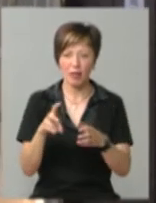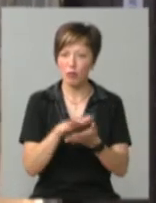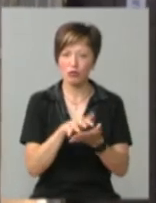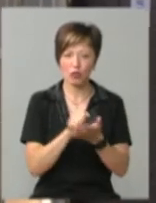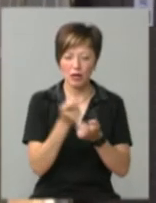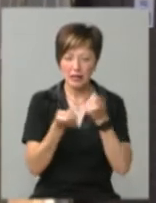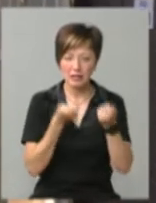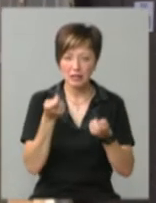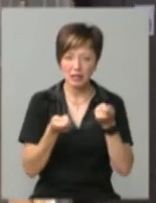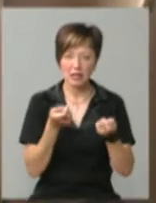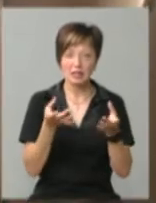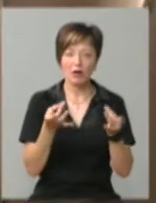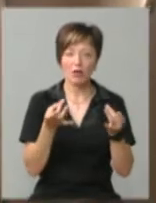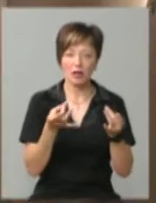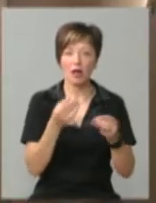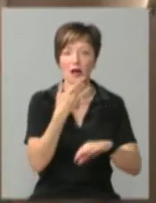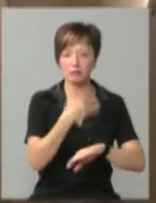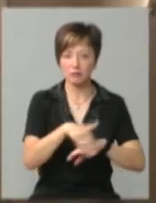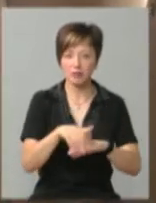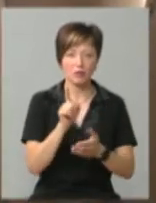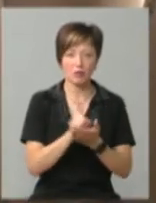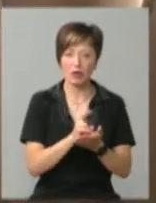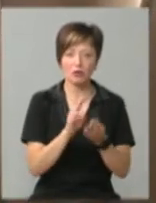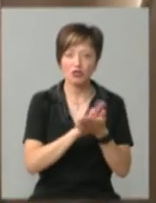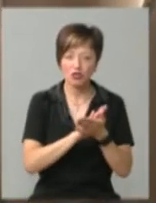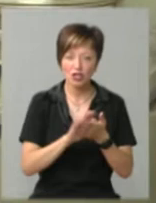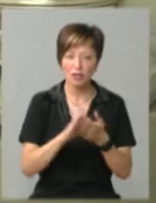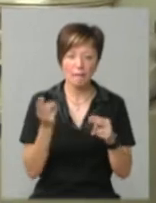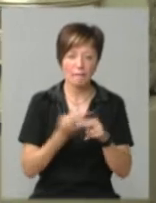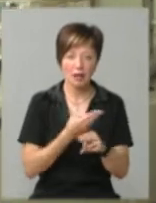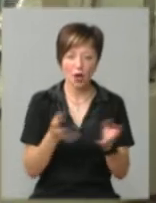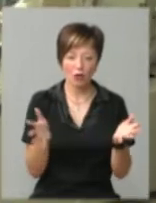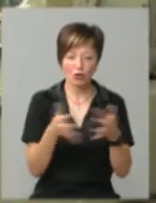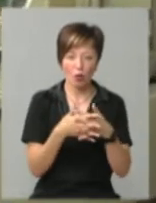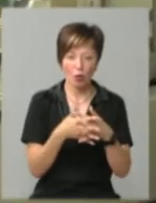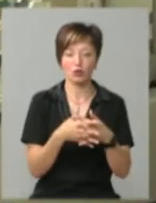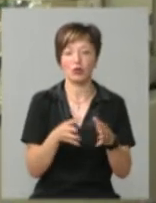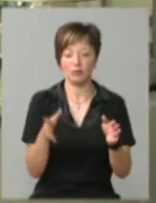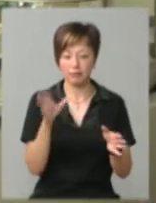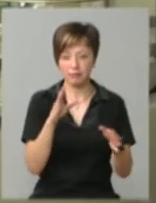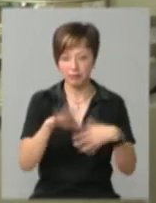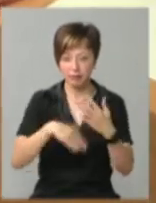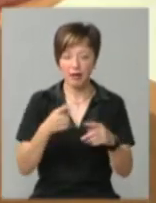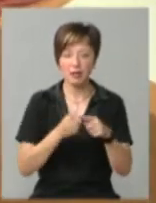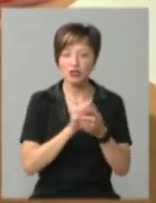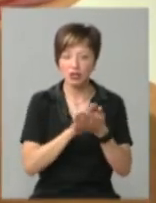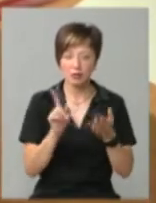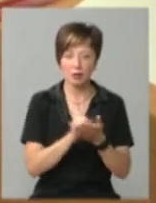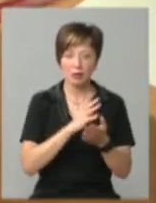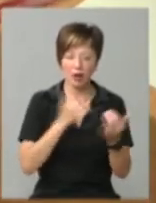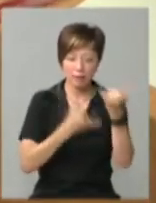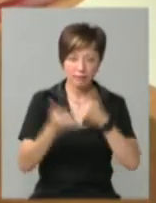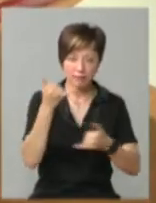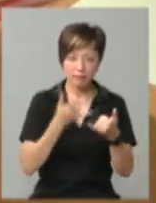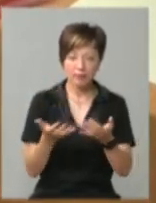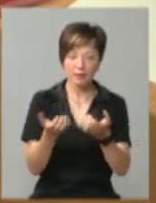насіннини. Сировина для австрійських фармацевтів має бути нетравмованою, чистою і без домішок. За цим стежать у лабораторії. Технік-лаборант Ксенія Максимчук бере на